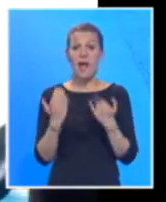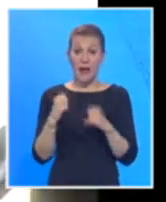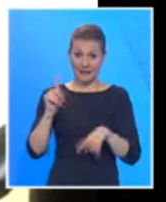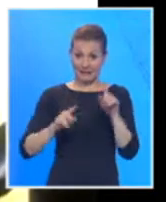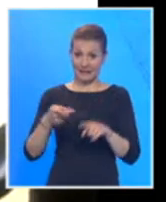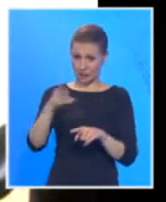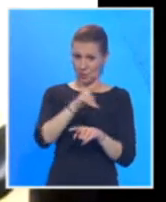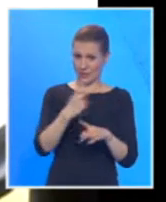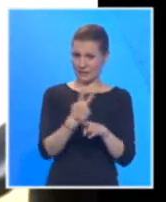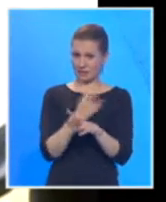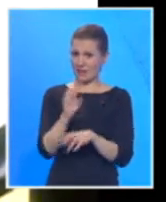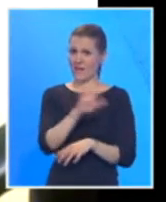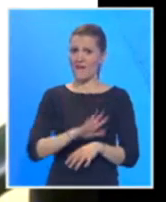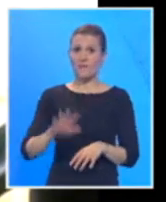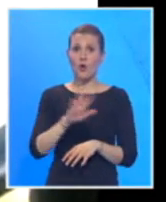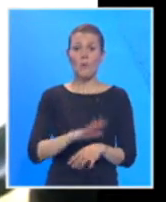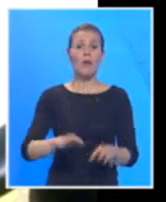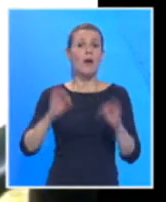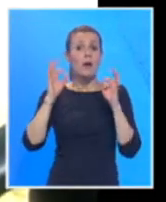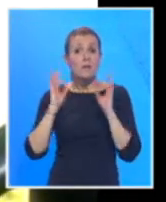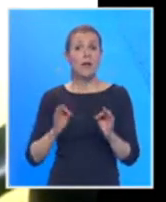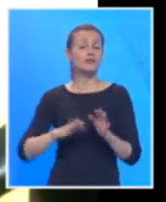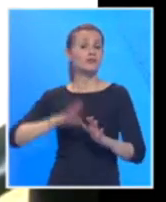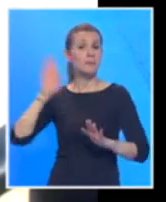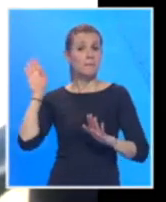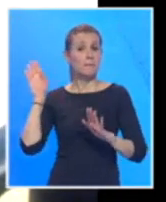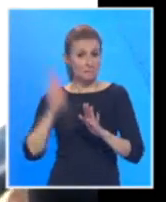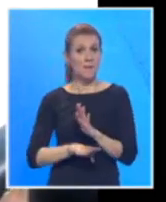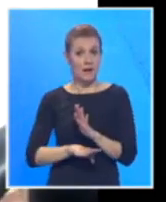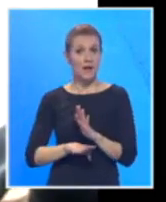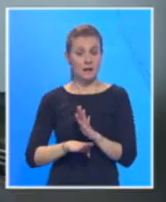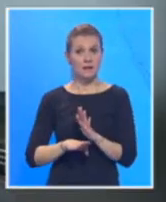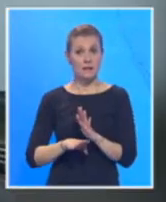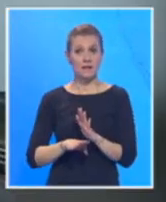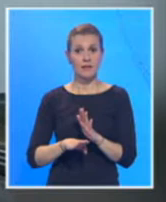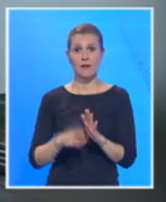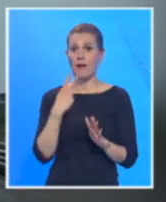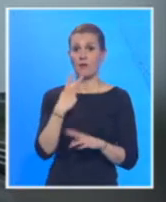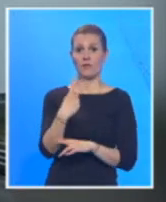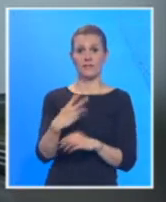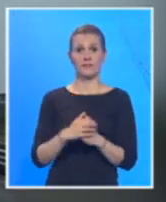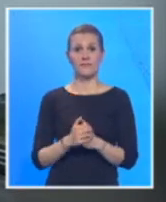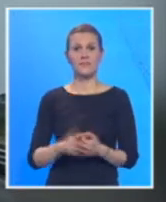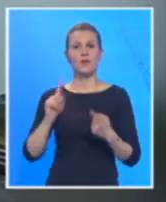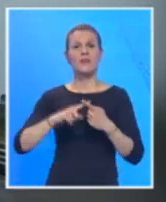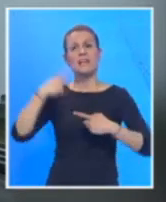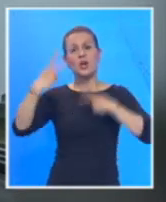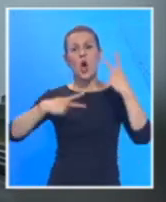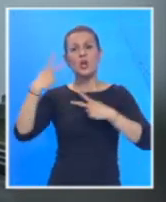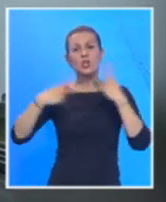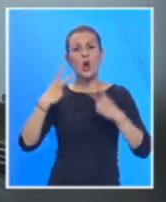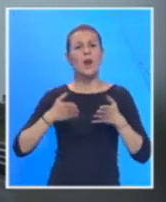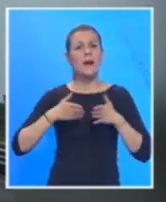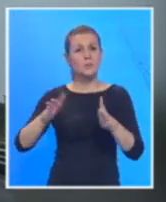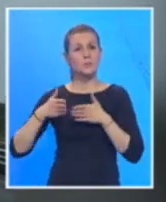drugim evropskim državama je to baš osetno, vikljivo. Kad je reč o kontrolama na putevima, Mihajlo